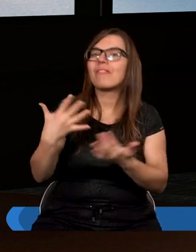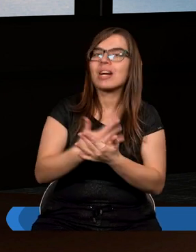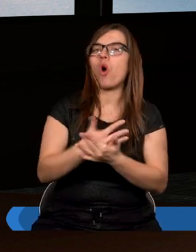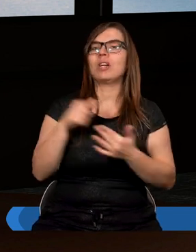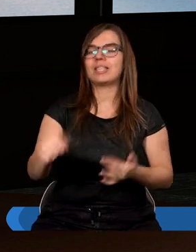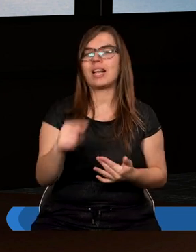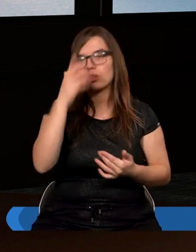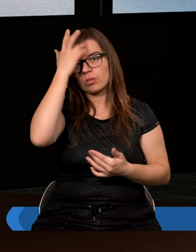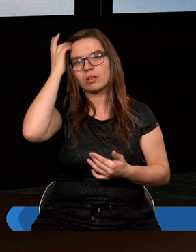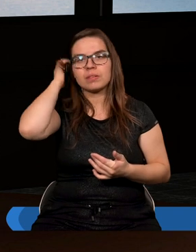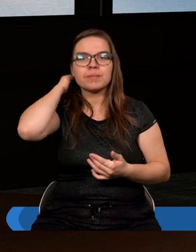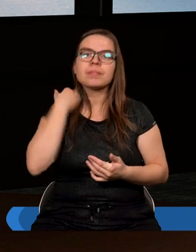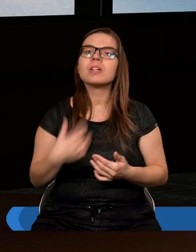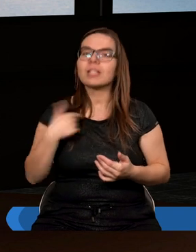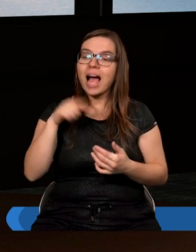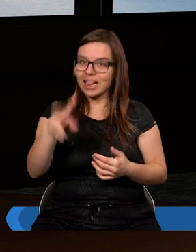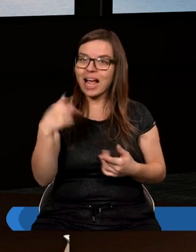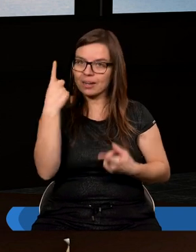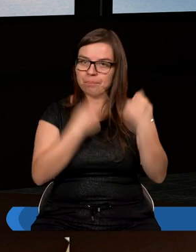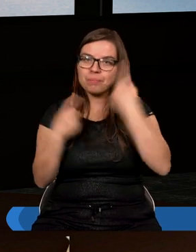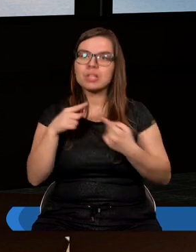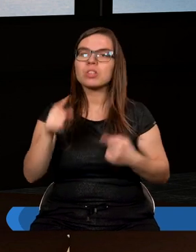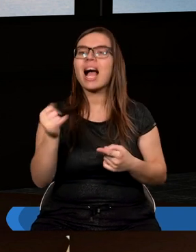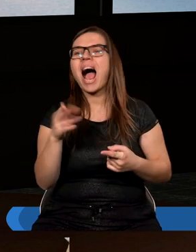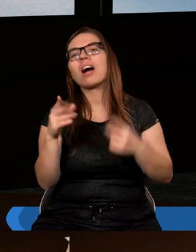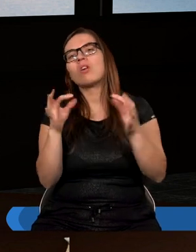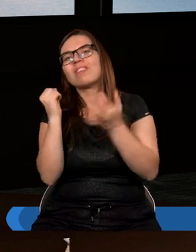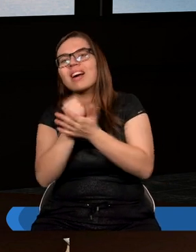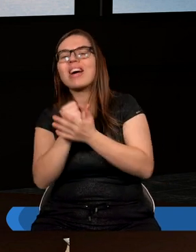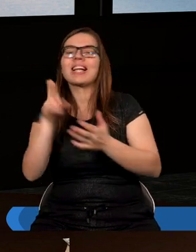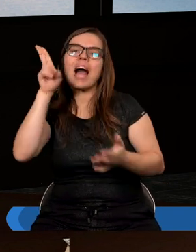jako w kontekście matki i rodzica